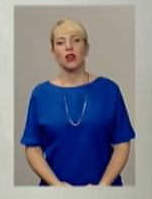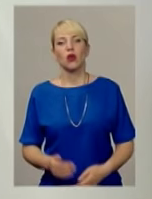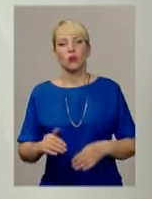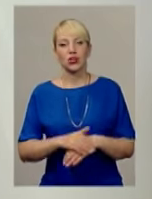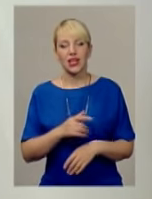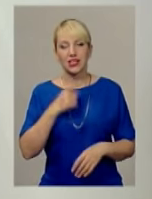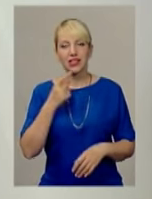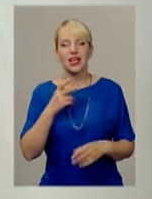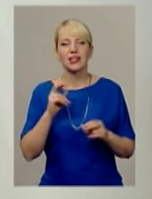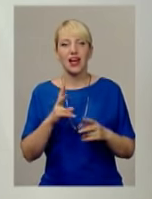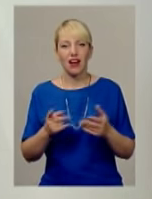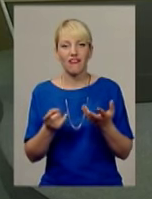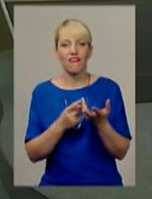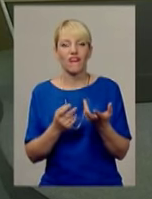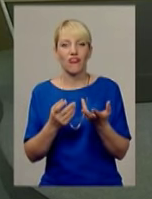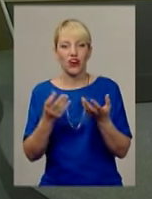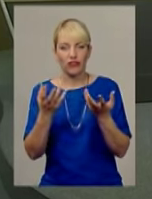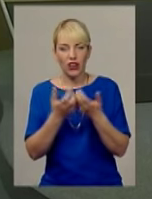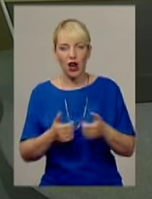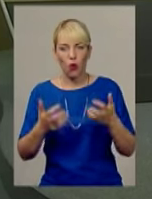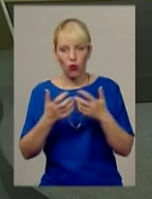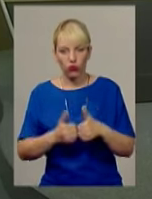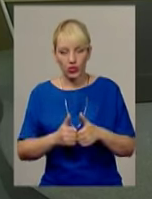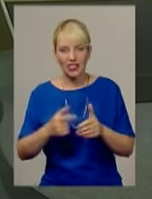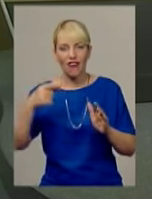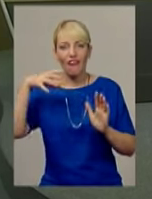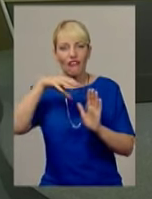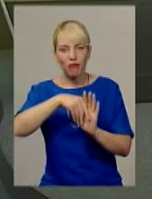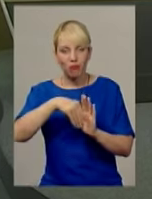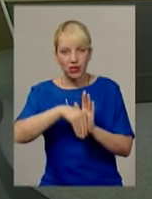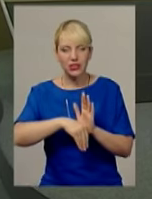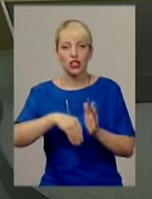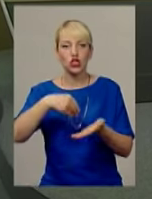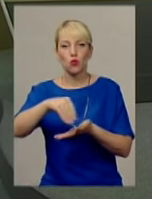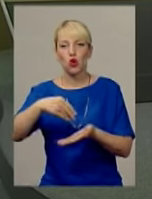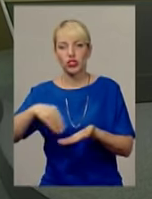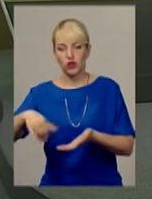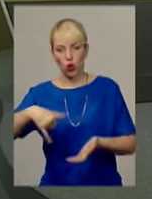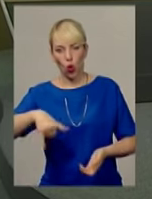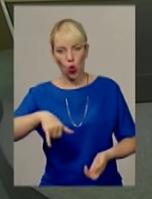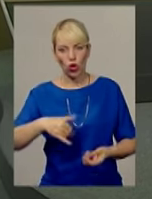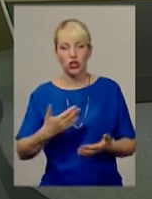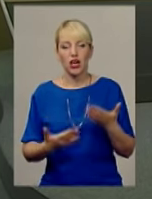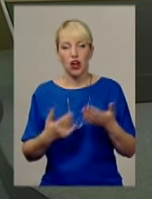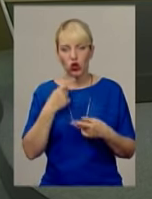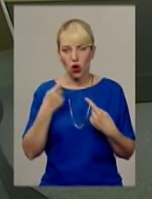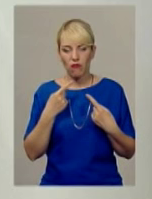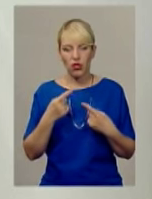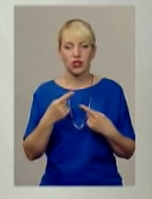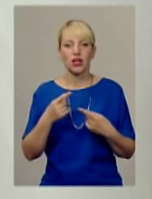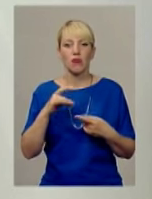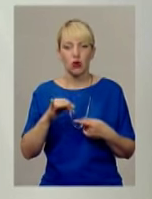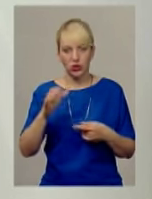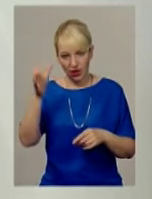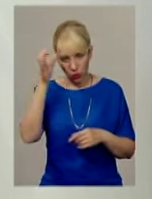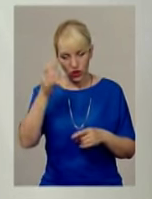то як же саме вираховується міст споживчого кошика? Ну, якщо розглядати з точки зору економічної теорії, то споживчий